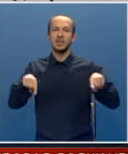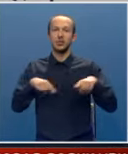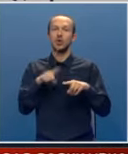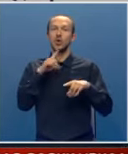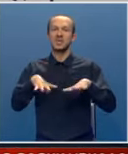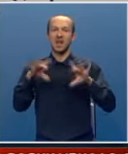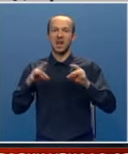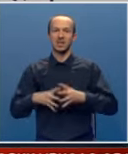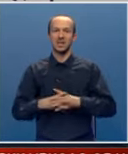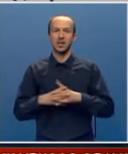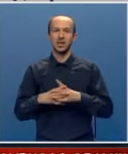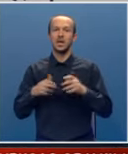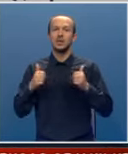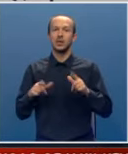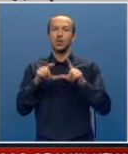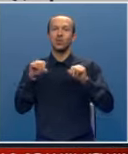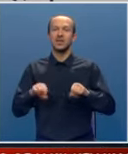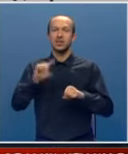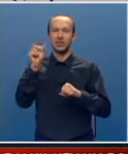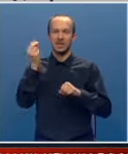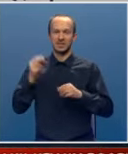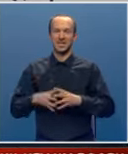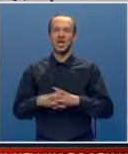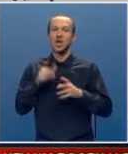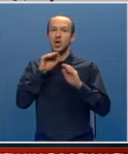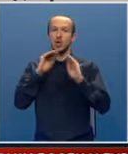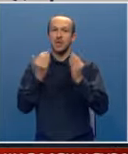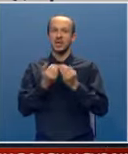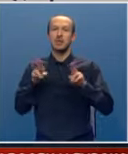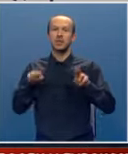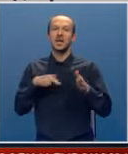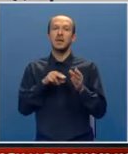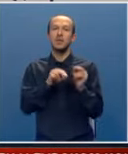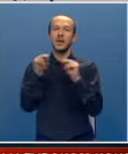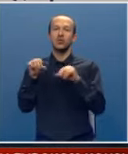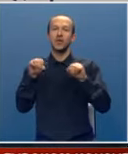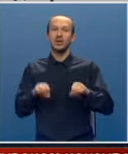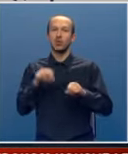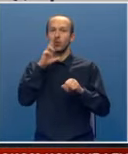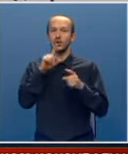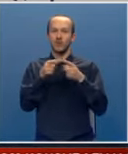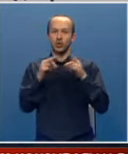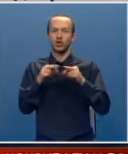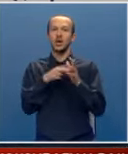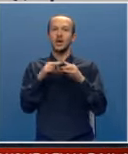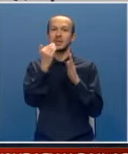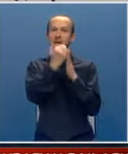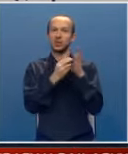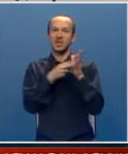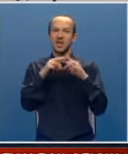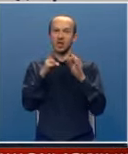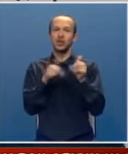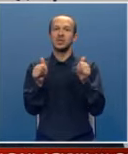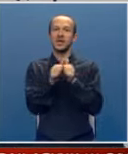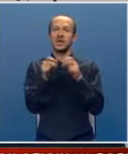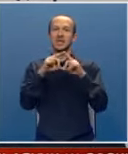koje se nalazi u trenutnu posljedu Republike i objekti potencijalni pređu u vlastištvo opštine Foča, naravno na zakonski način, u